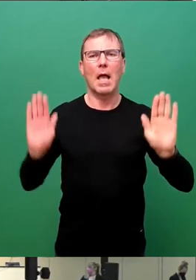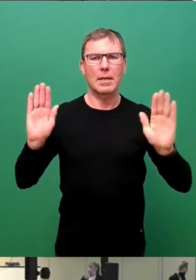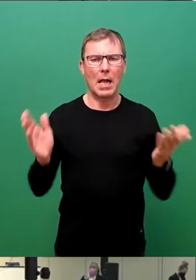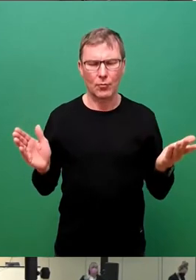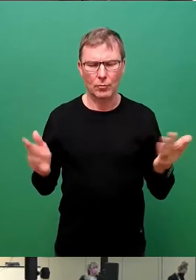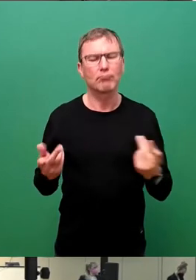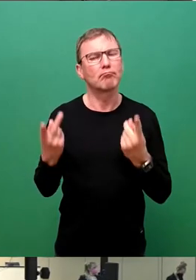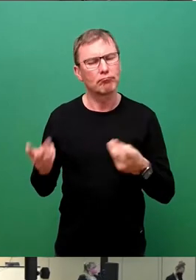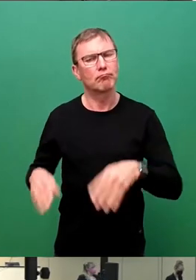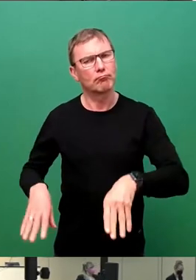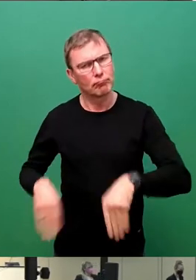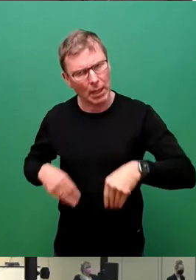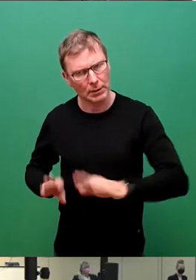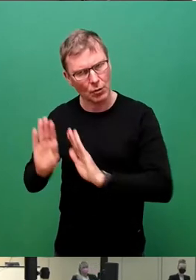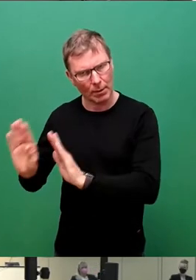so angenommen.